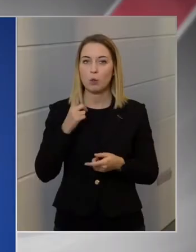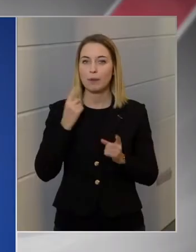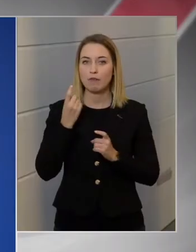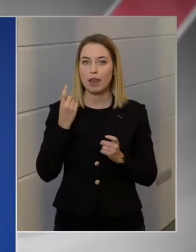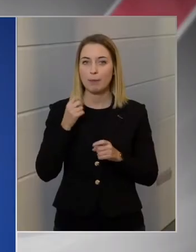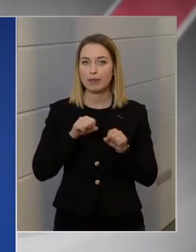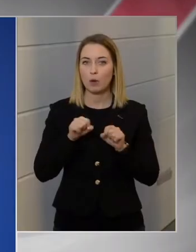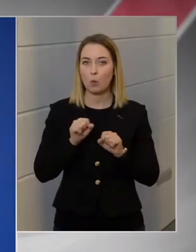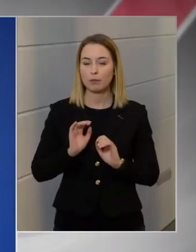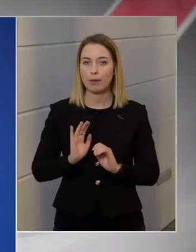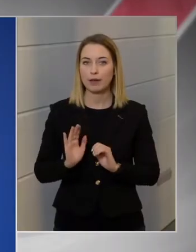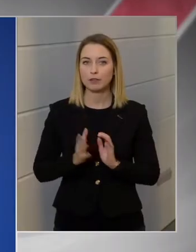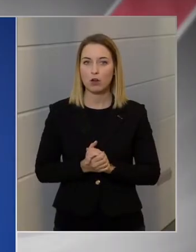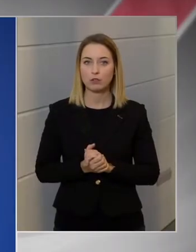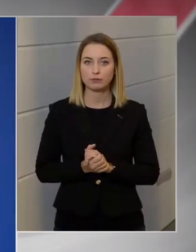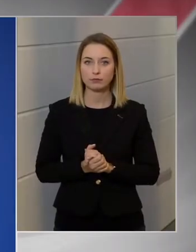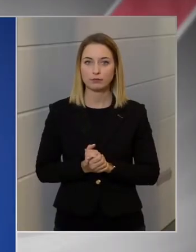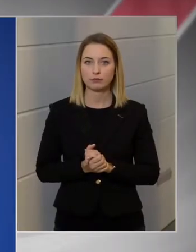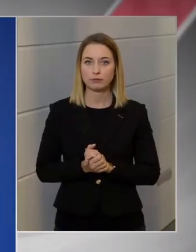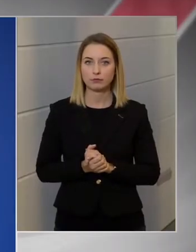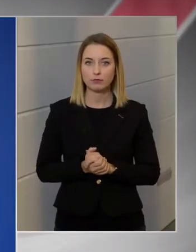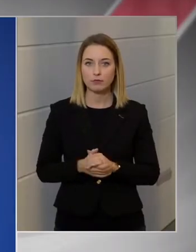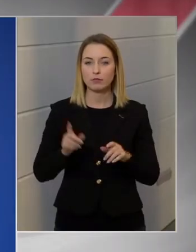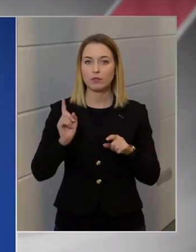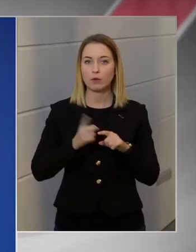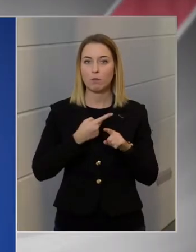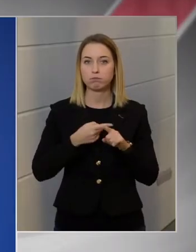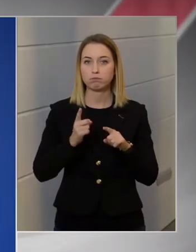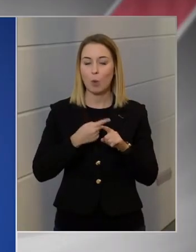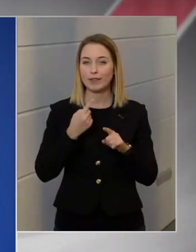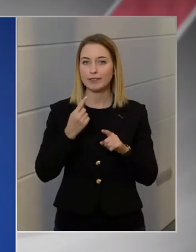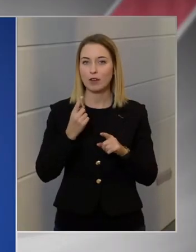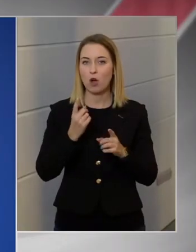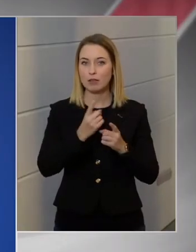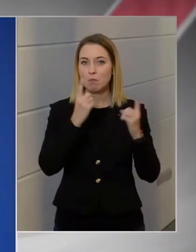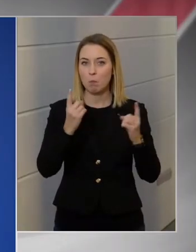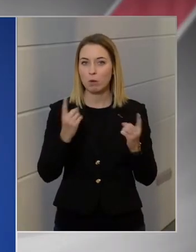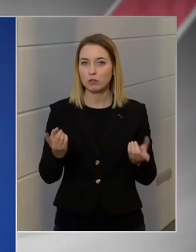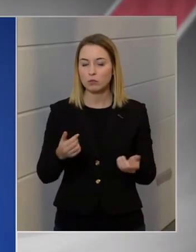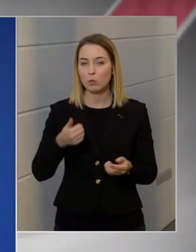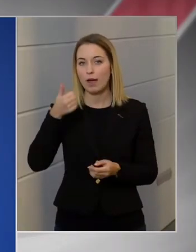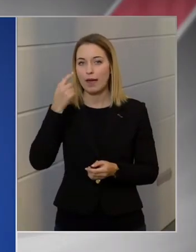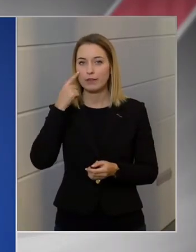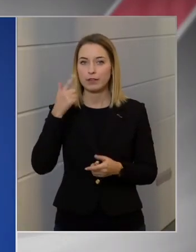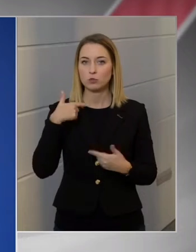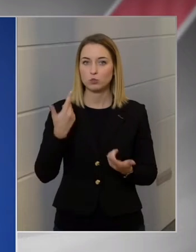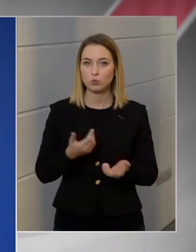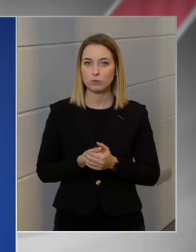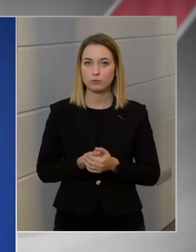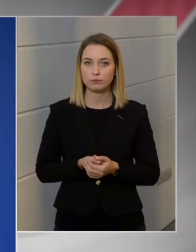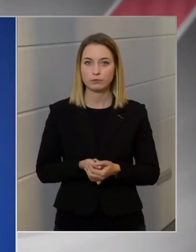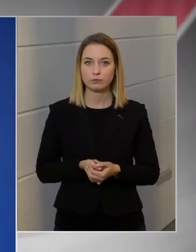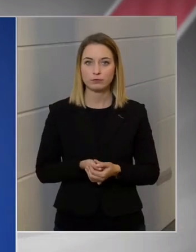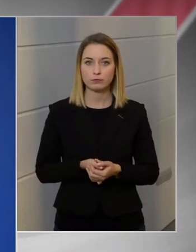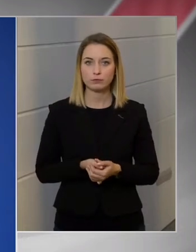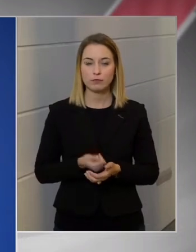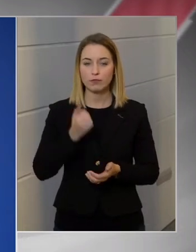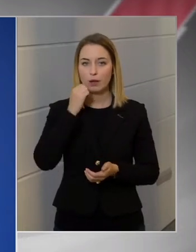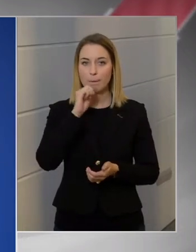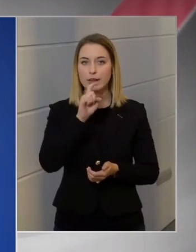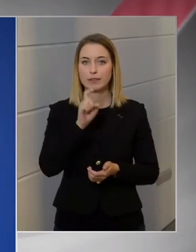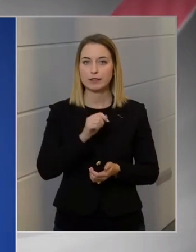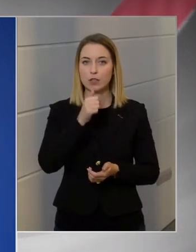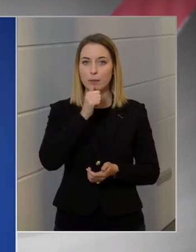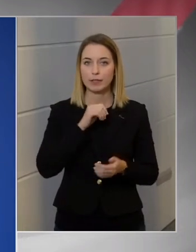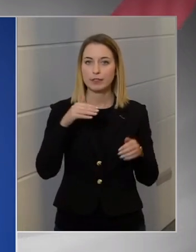kormánynak? Ezeknek nem kell komolyan benni, ezek politikai mondatok. Egyet tudunk, hogy Márk